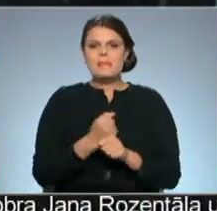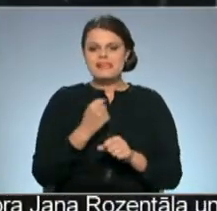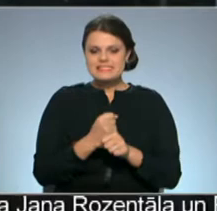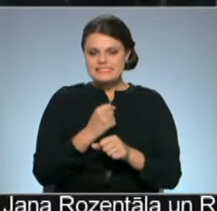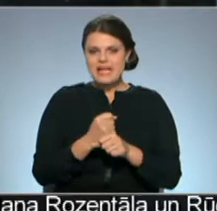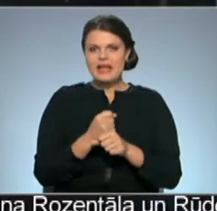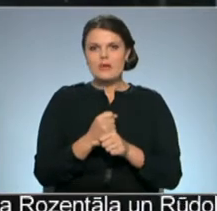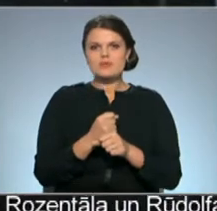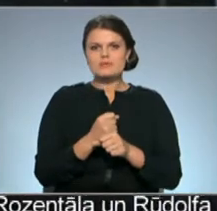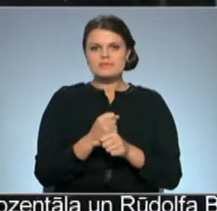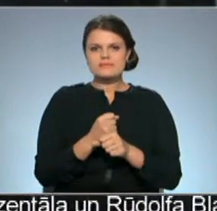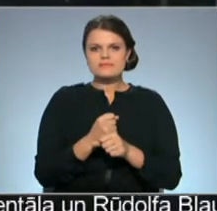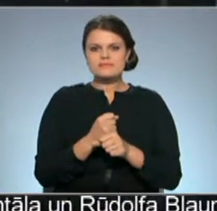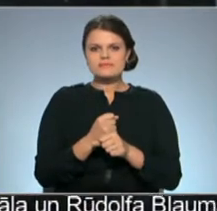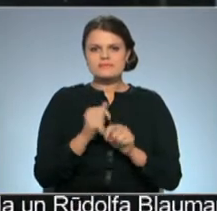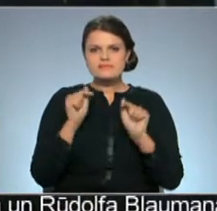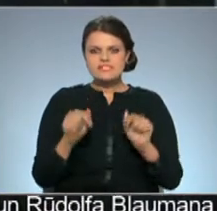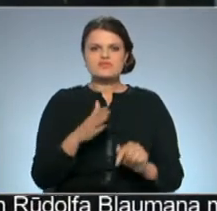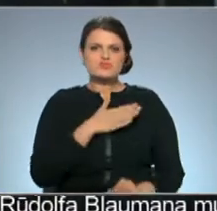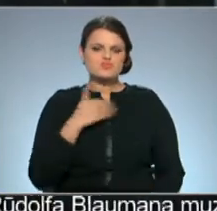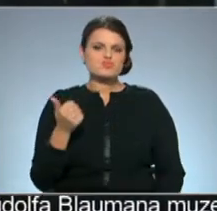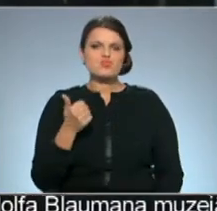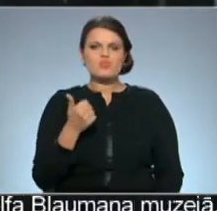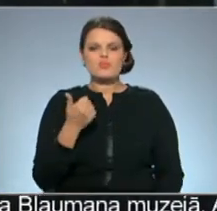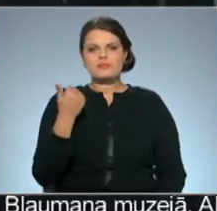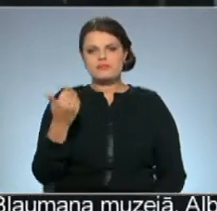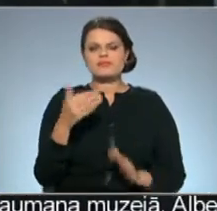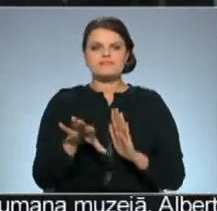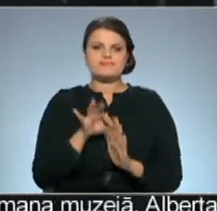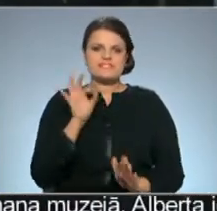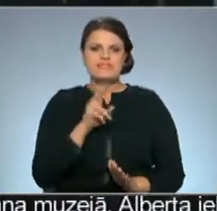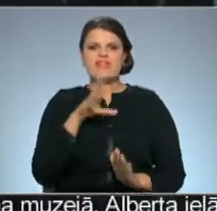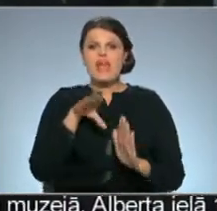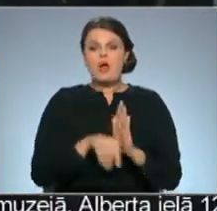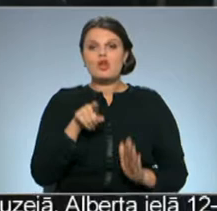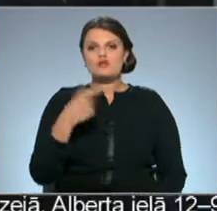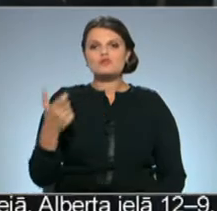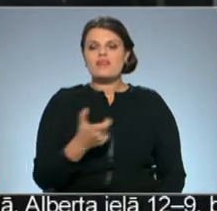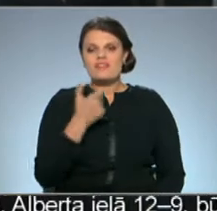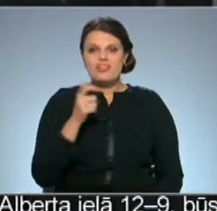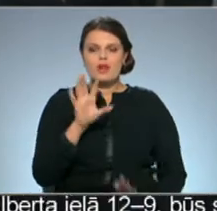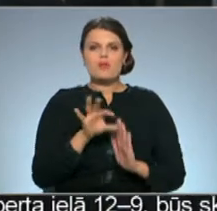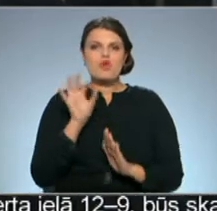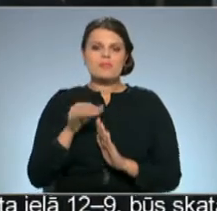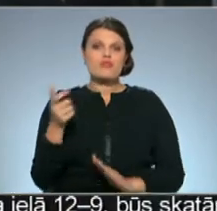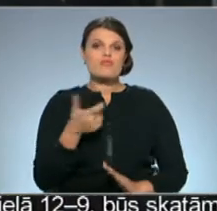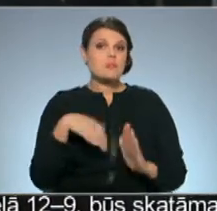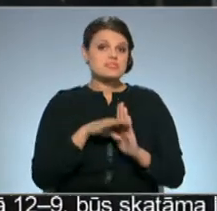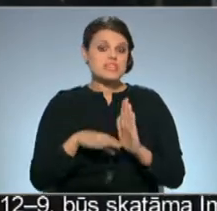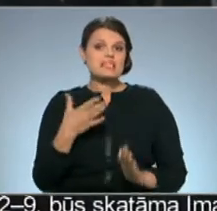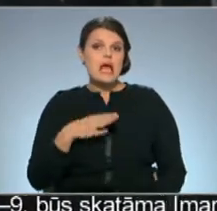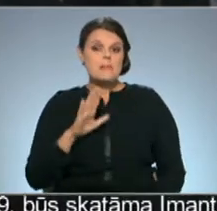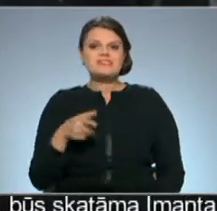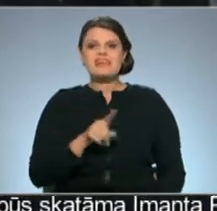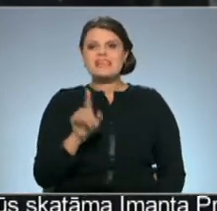ļoti konceptuālu izvēli, neiekļaujot šo filmu nominēto filmu sarakstā, kāpēc vai tas